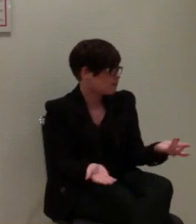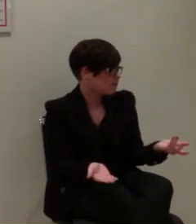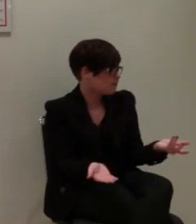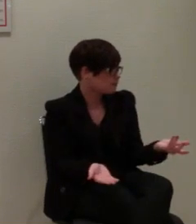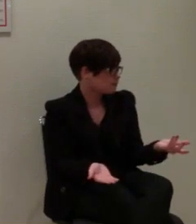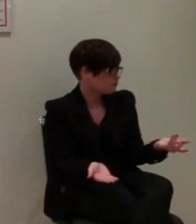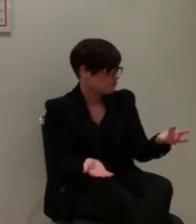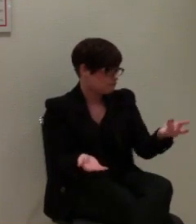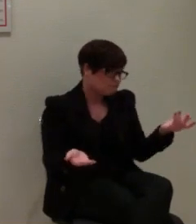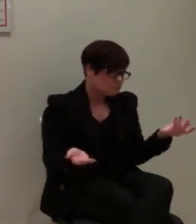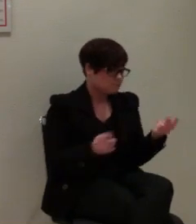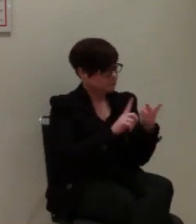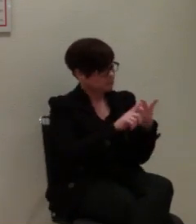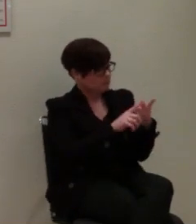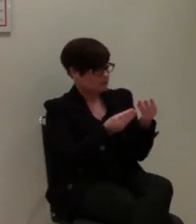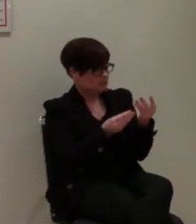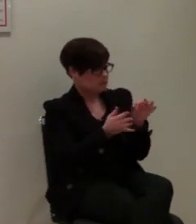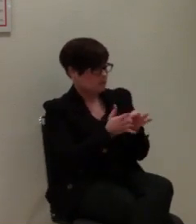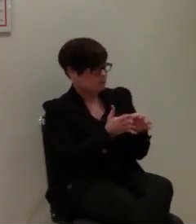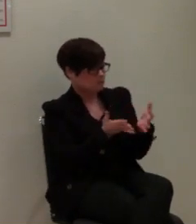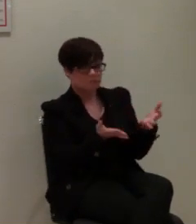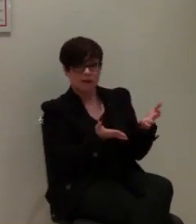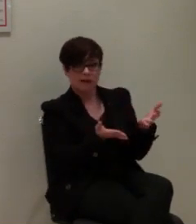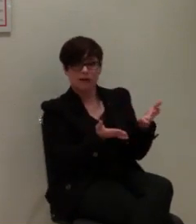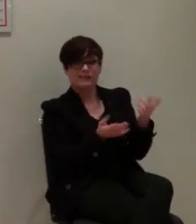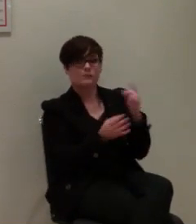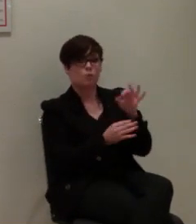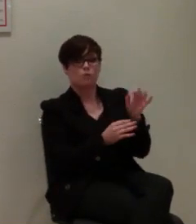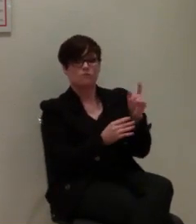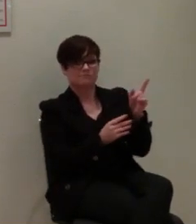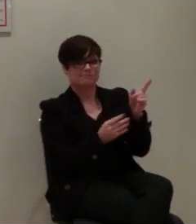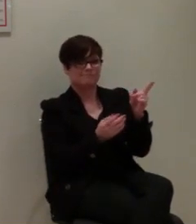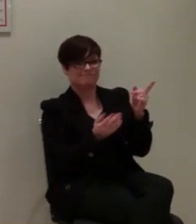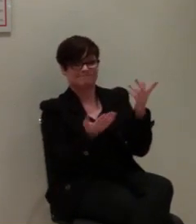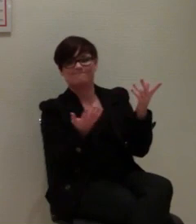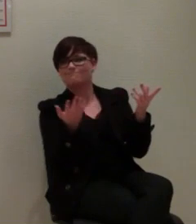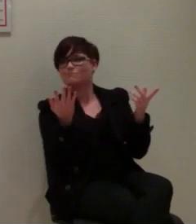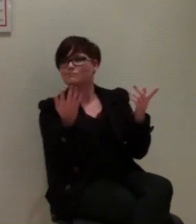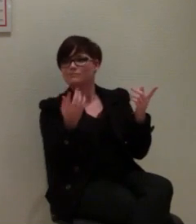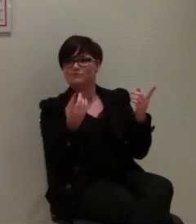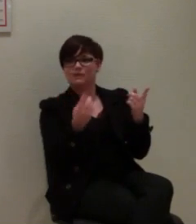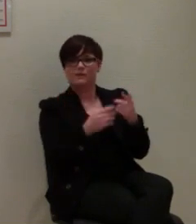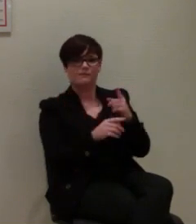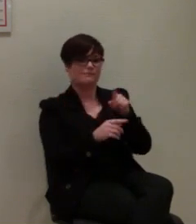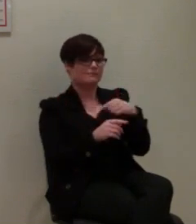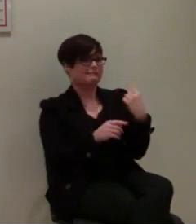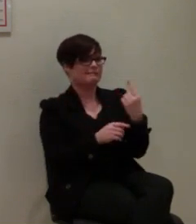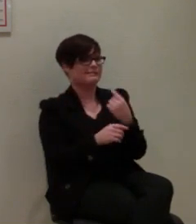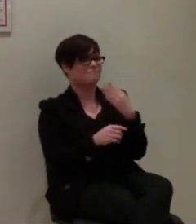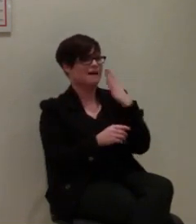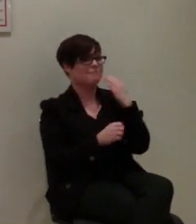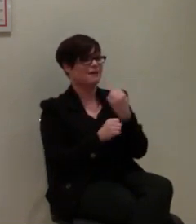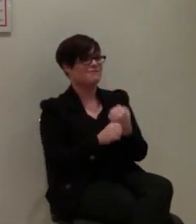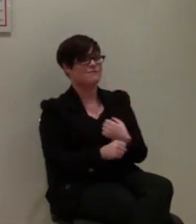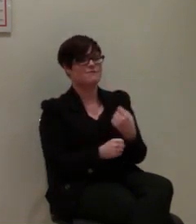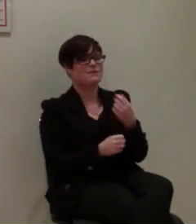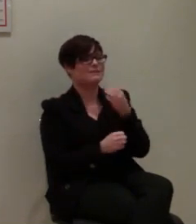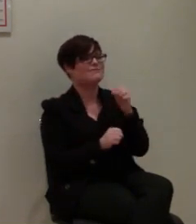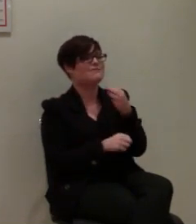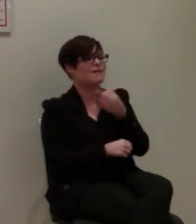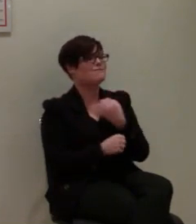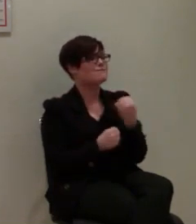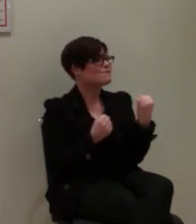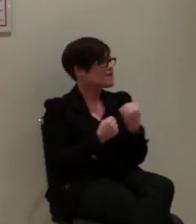Dann kommt dazu, dass die SMS, weswegen, die Frage könnte natürlich kommen, gerade jetzt finde ich bei der Piratenpartei, wieso, um Himmels Willen,